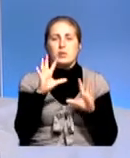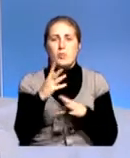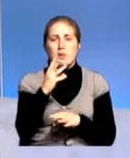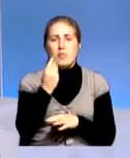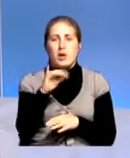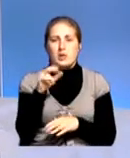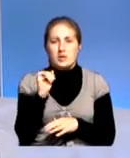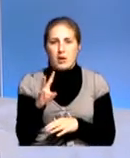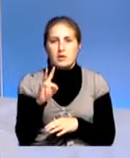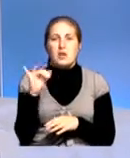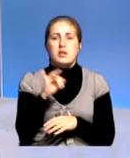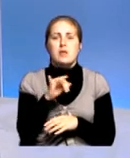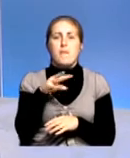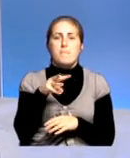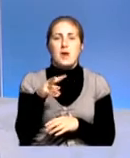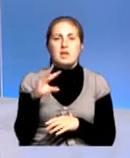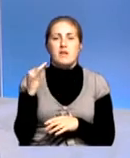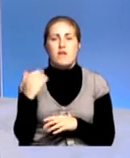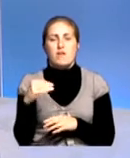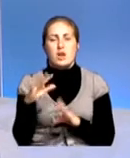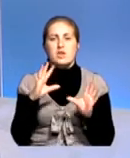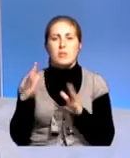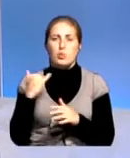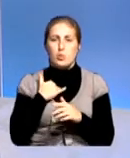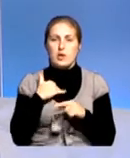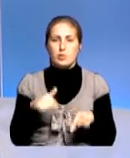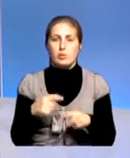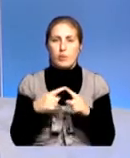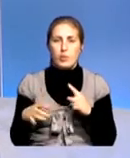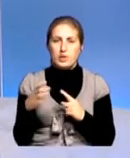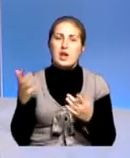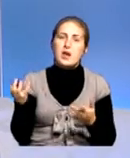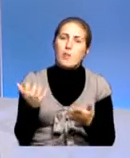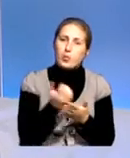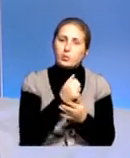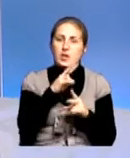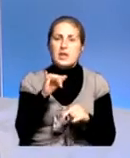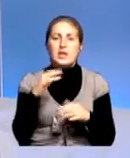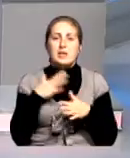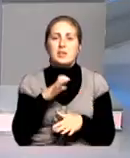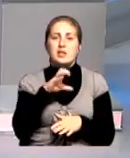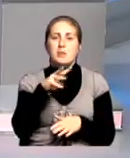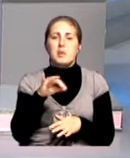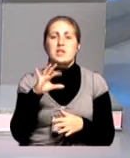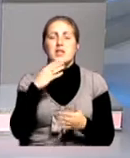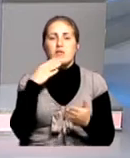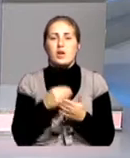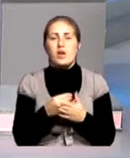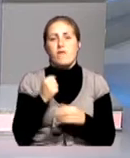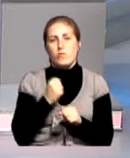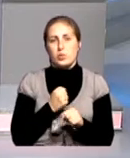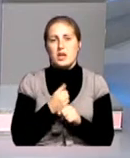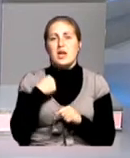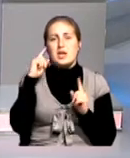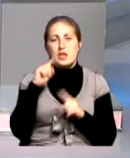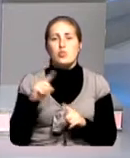мартовские, февральские события у нас на полуострове. Справились ли крымские СМИ со своей функцией? Саша, я даже знаю то, что вам